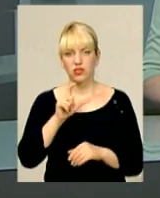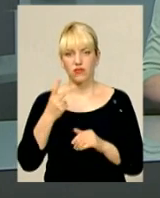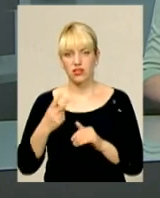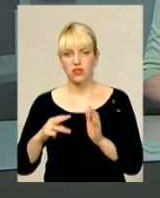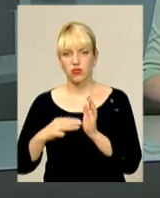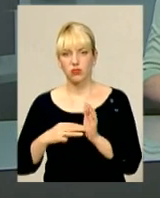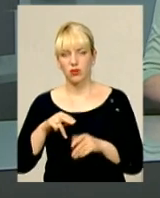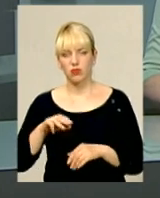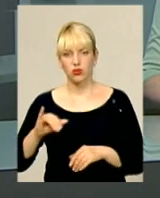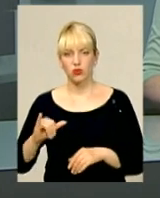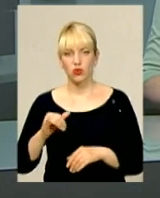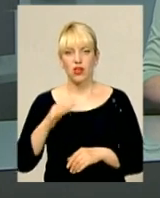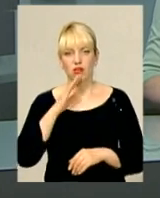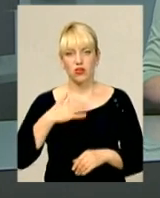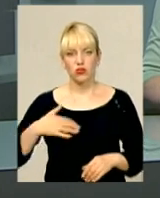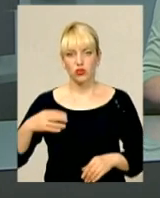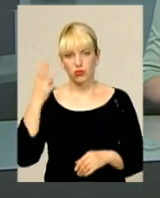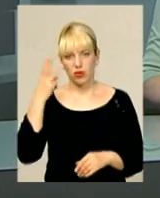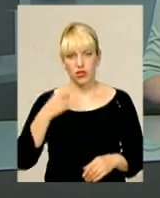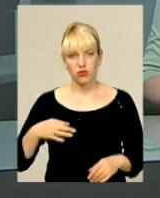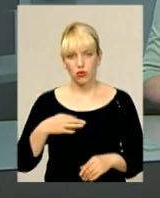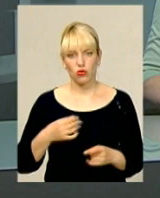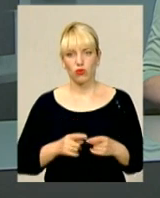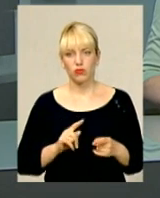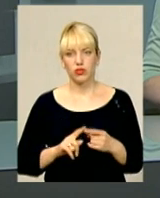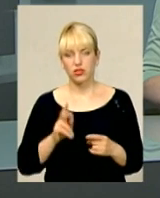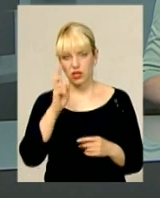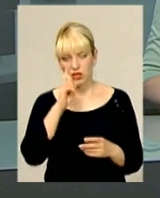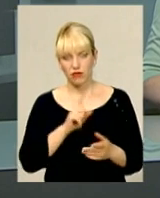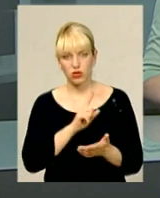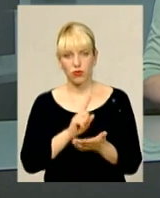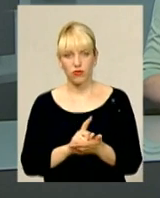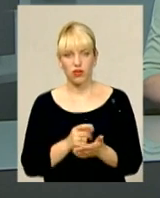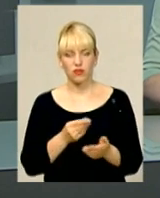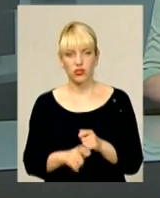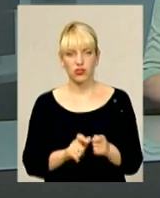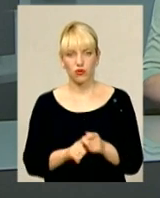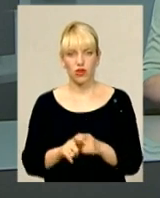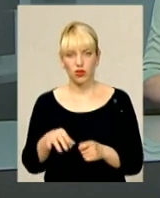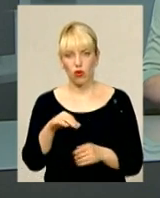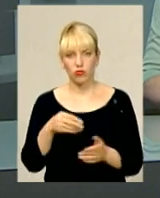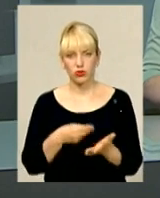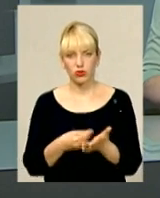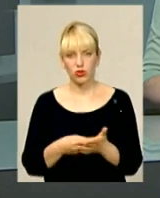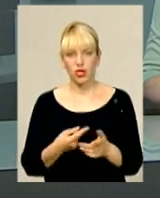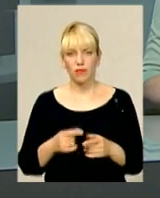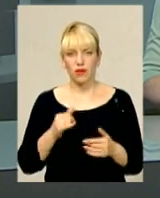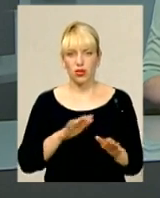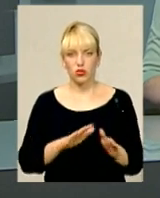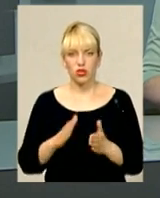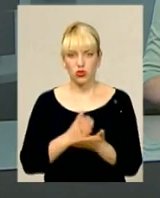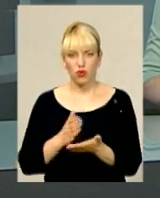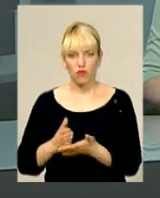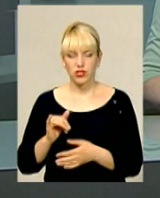профтехзакодів Хмельниччини держава зобов'язала фінансувати з обласної скарбниці. А розташовані у Хмельницькому та містах